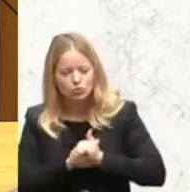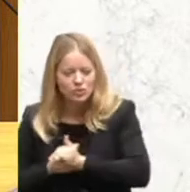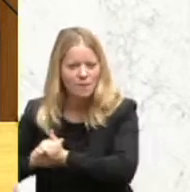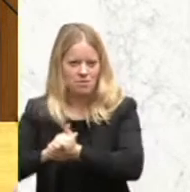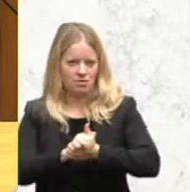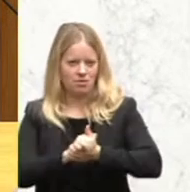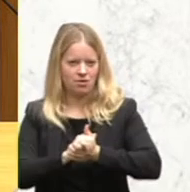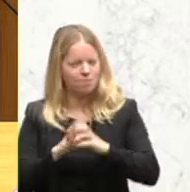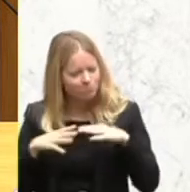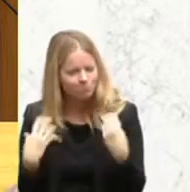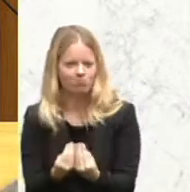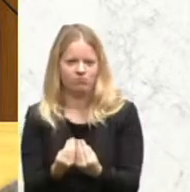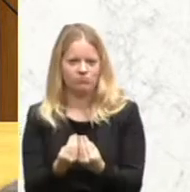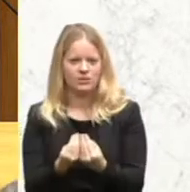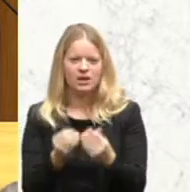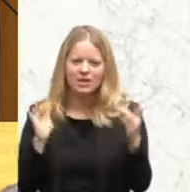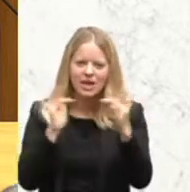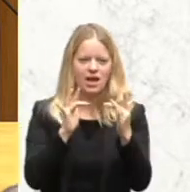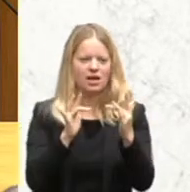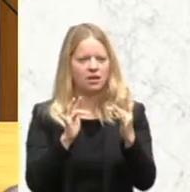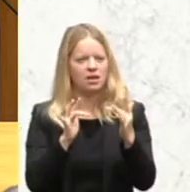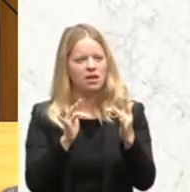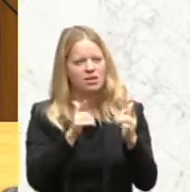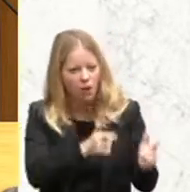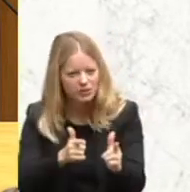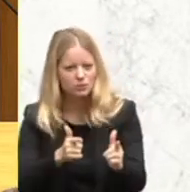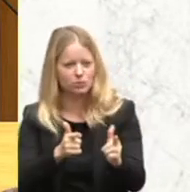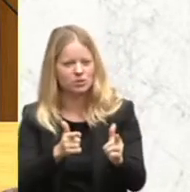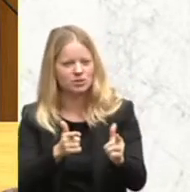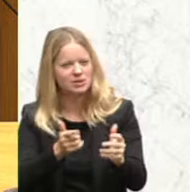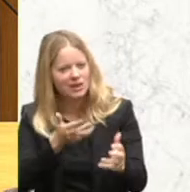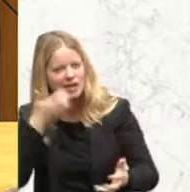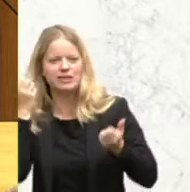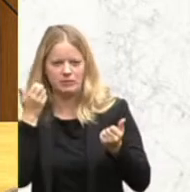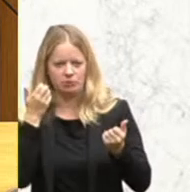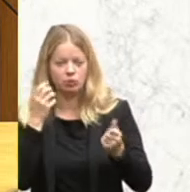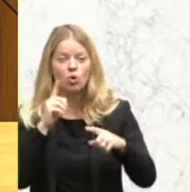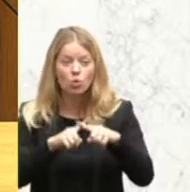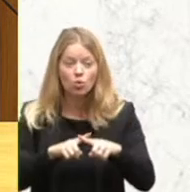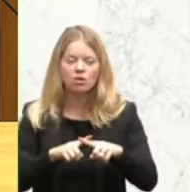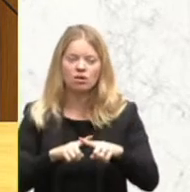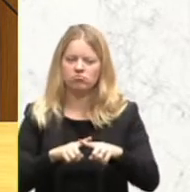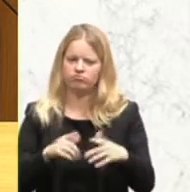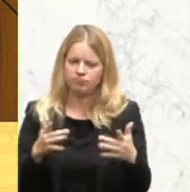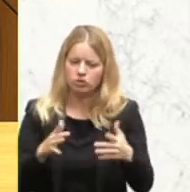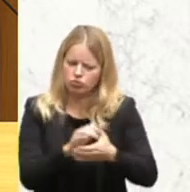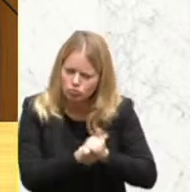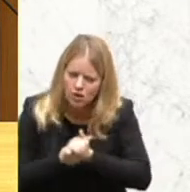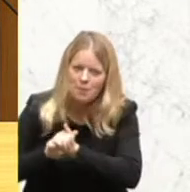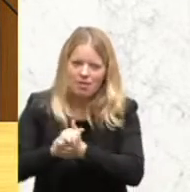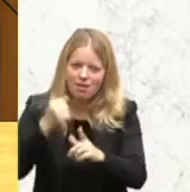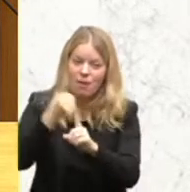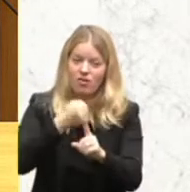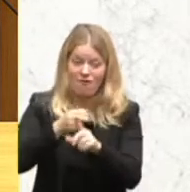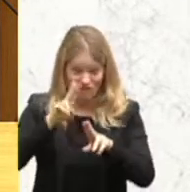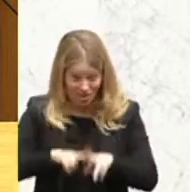Terrorismus, als auch gegen Rassismus und Diskriminierung Schulter an Schulter ankämpfen, dann bin